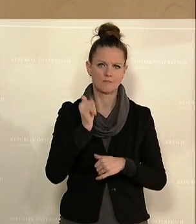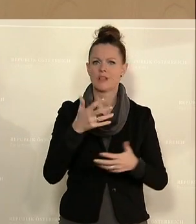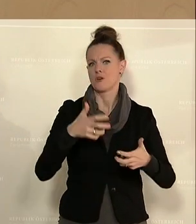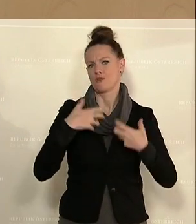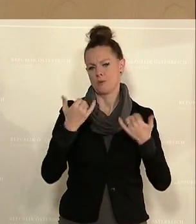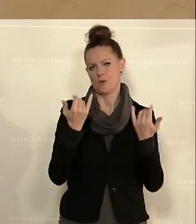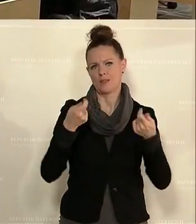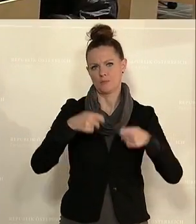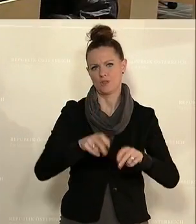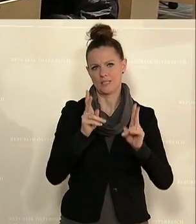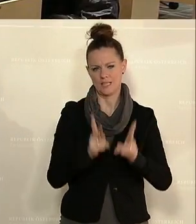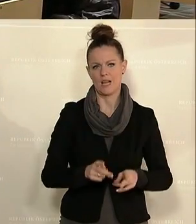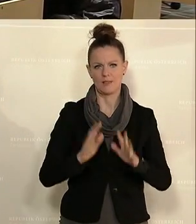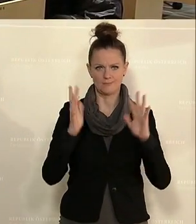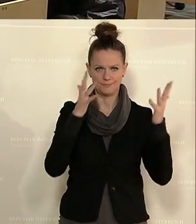heute beschließen können.